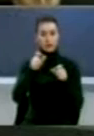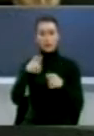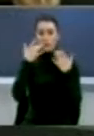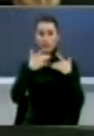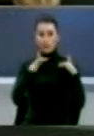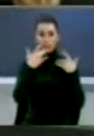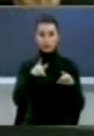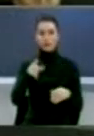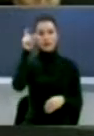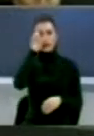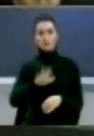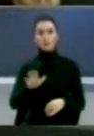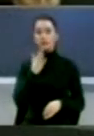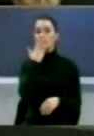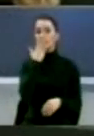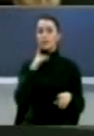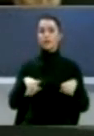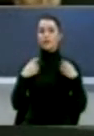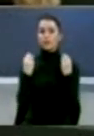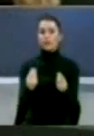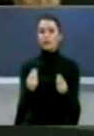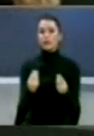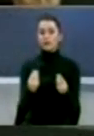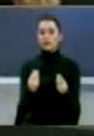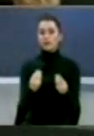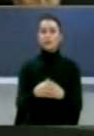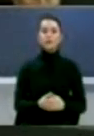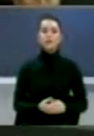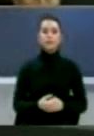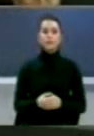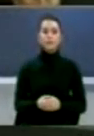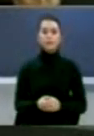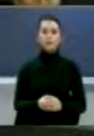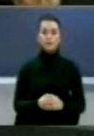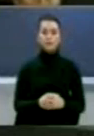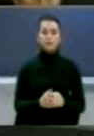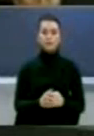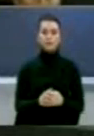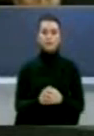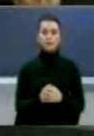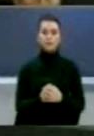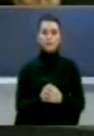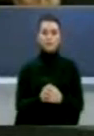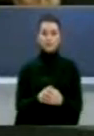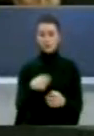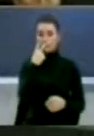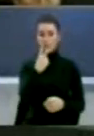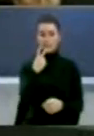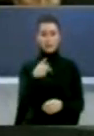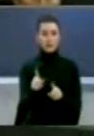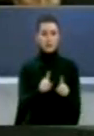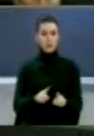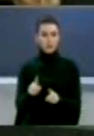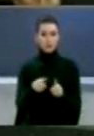pakica sërbe ështet e knaqur me kushte që përja ofronë Sërbia për me qeverisë të Kosovës Në vend të kësaj strategji e legislative,